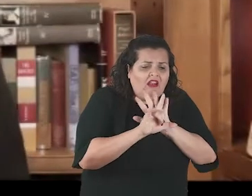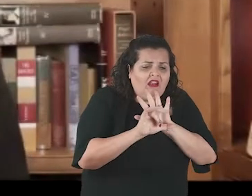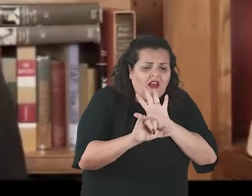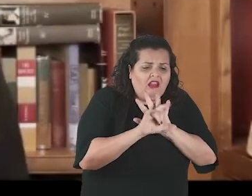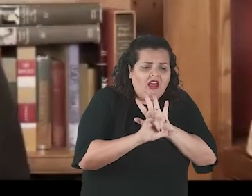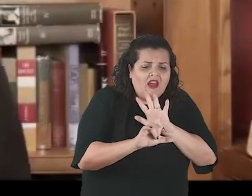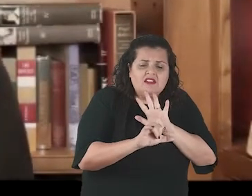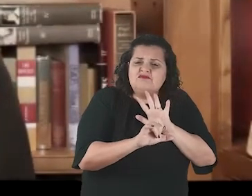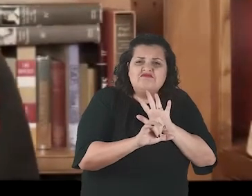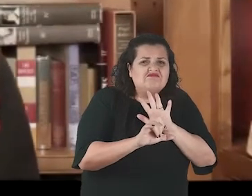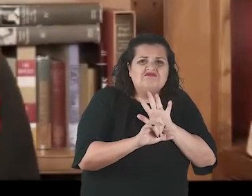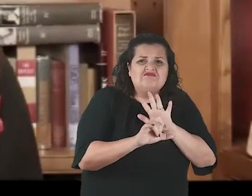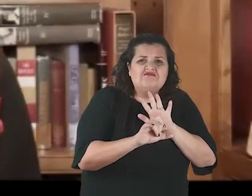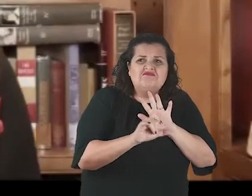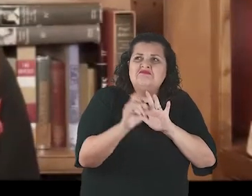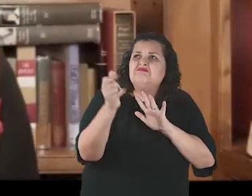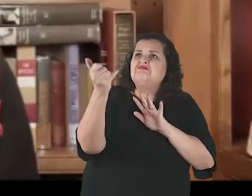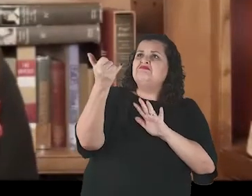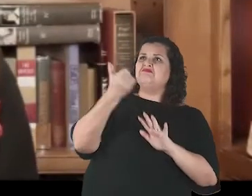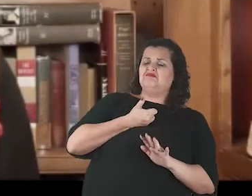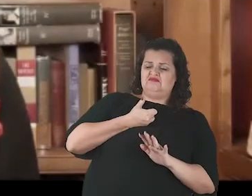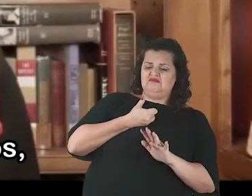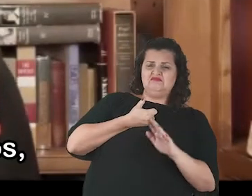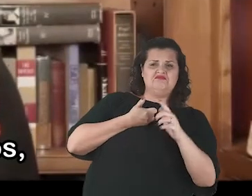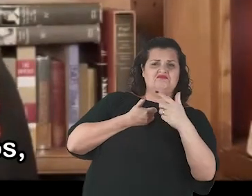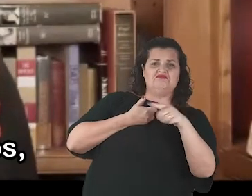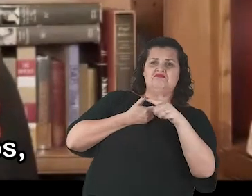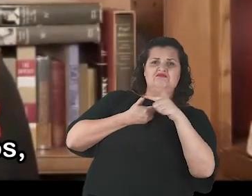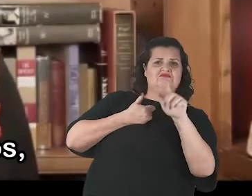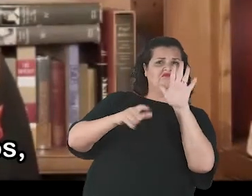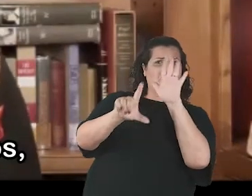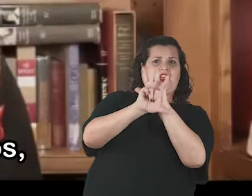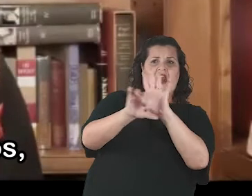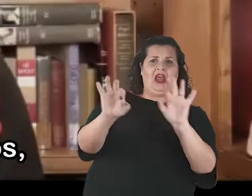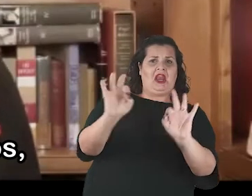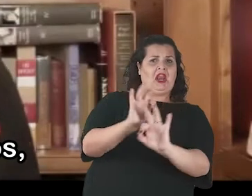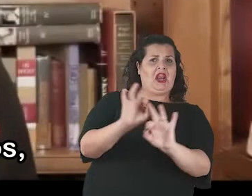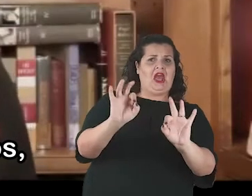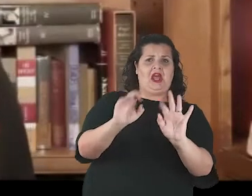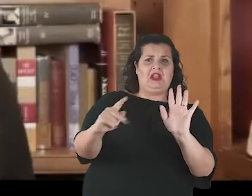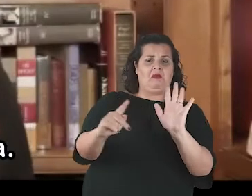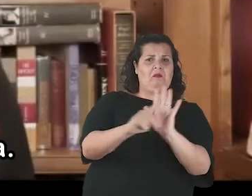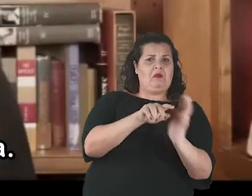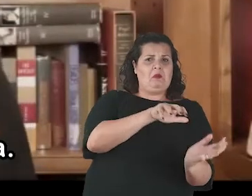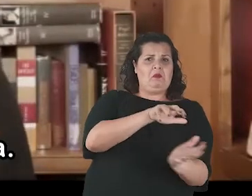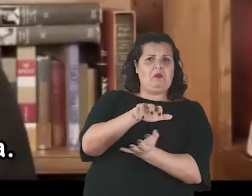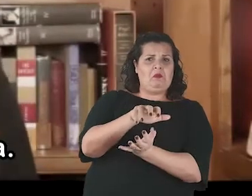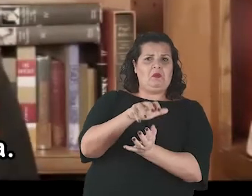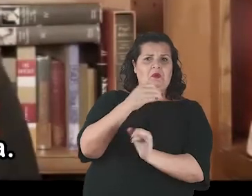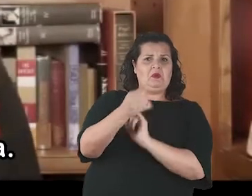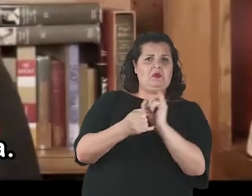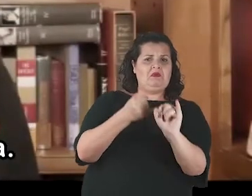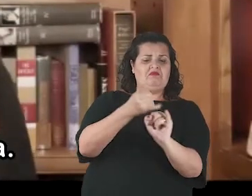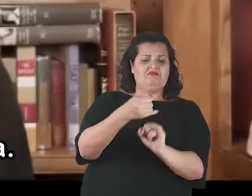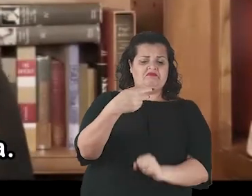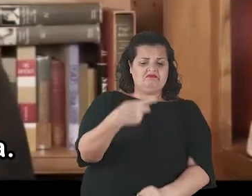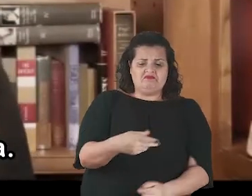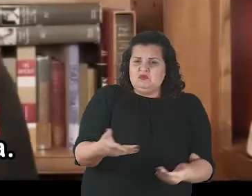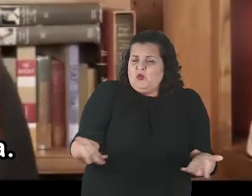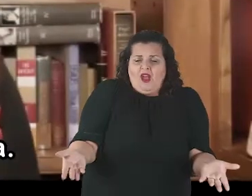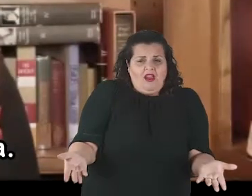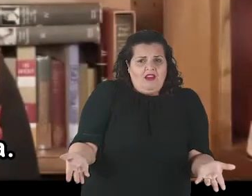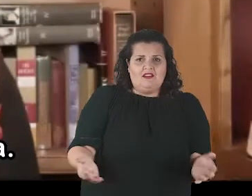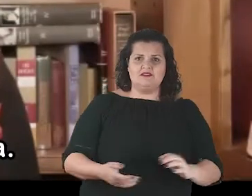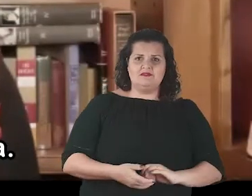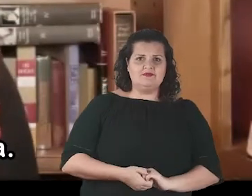achieve these rights and laws, they lost their standing and we were told that they lost